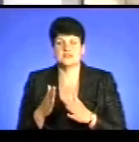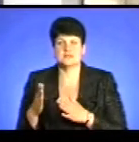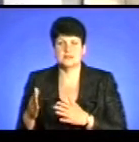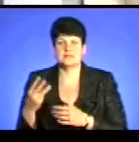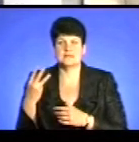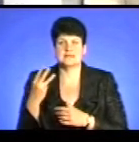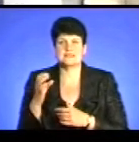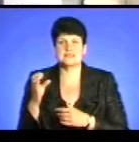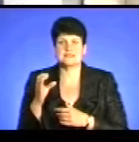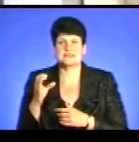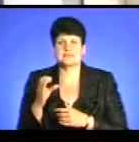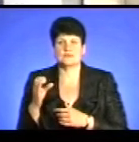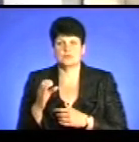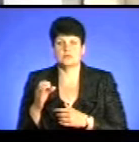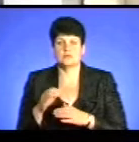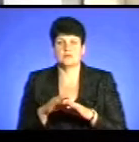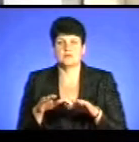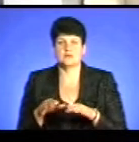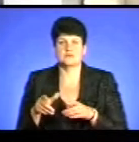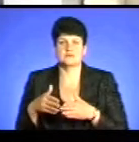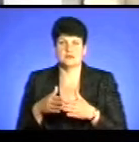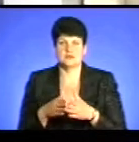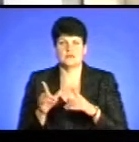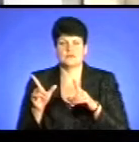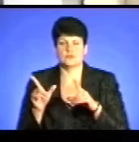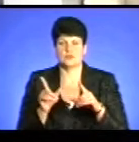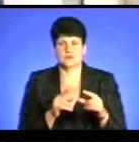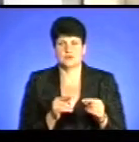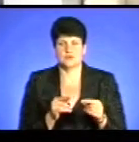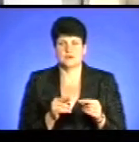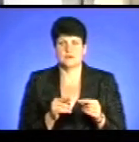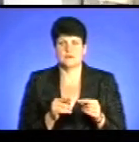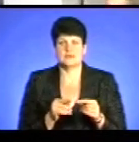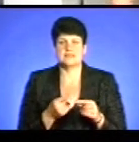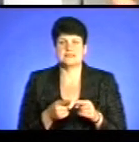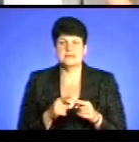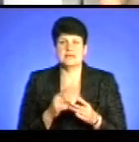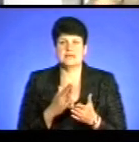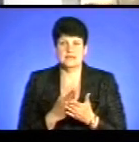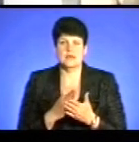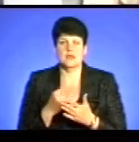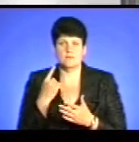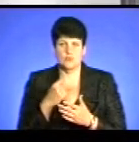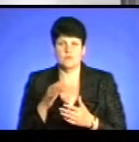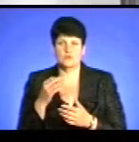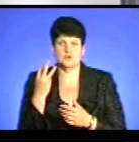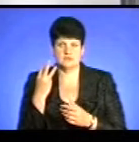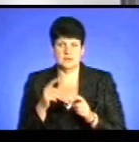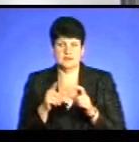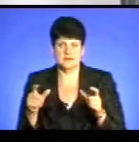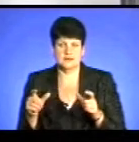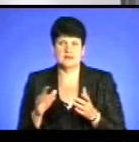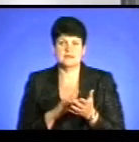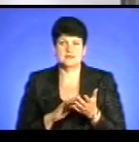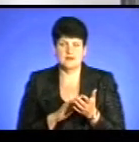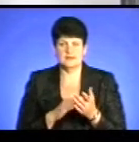30 секунд плавзасіб катер виходить від пристані. Тобто це йде мова саме про цих три об'єкти – Циганка, Дальний